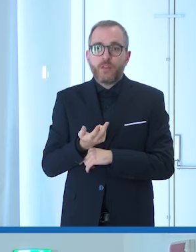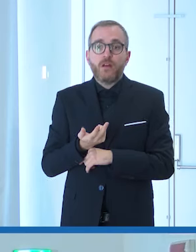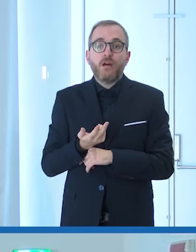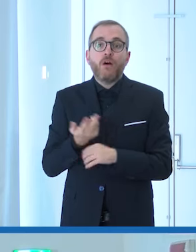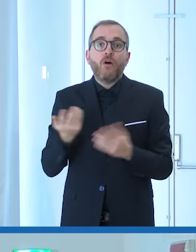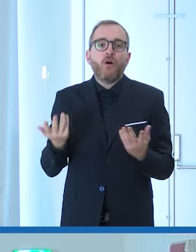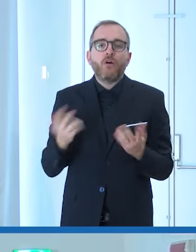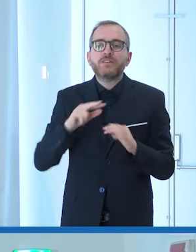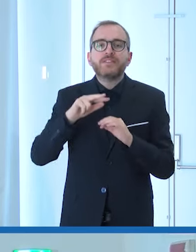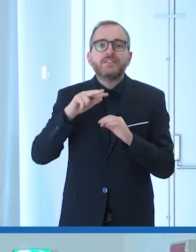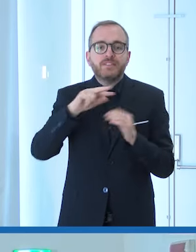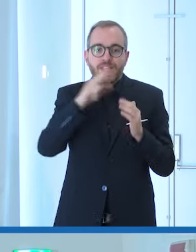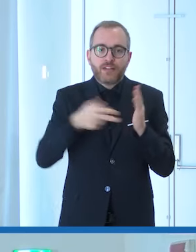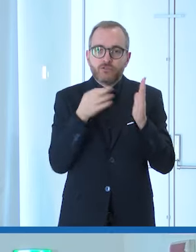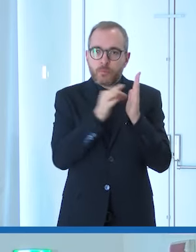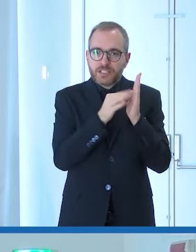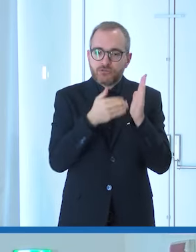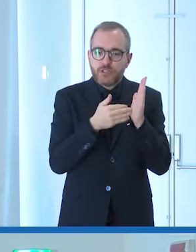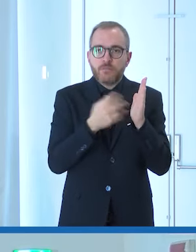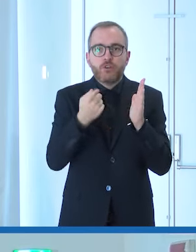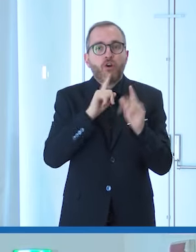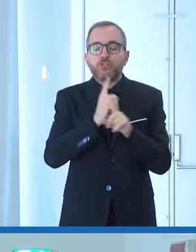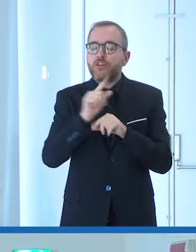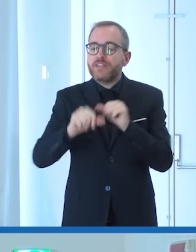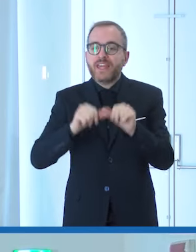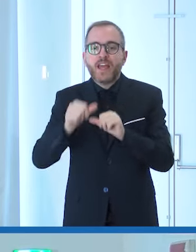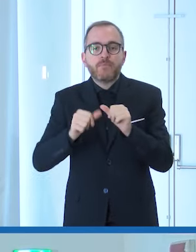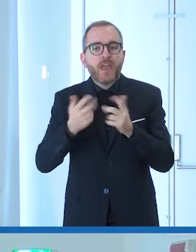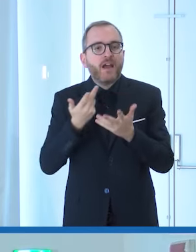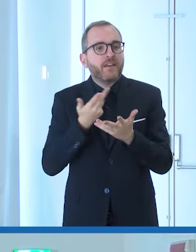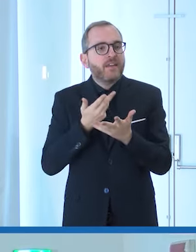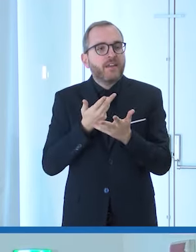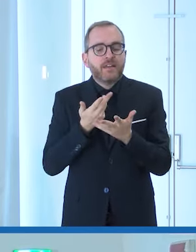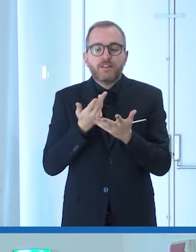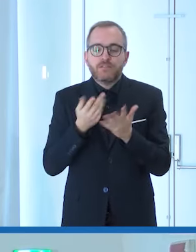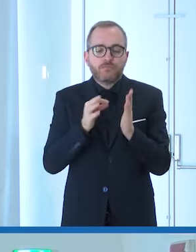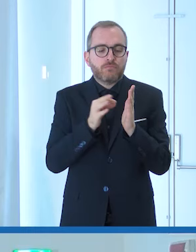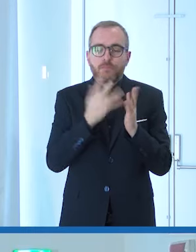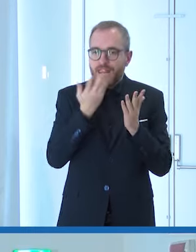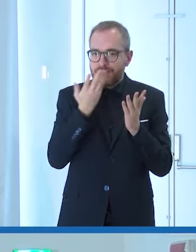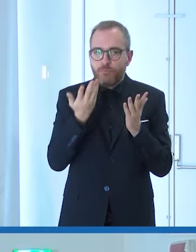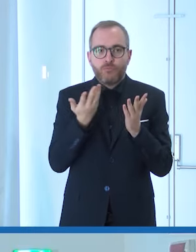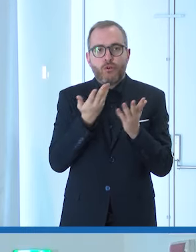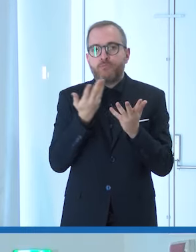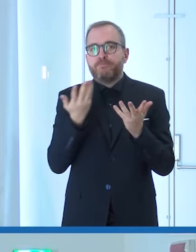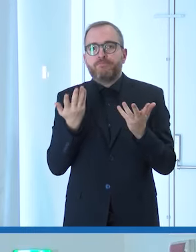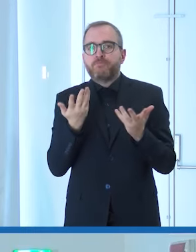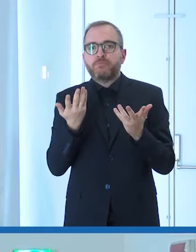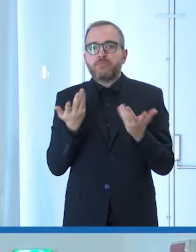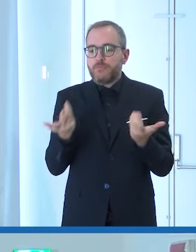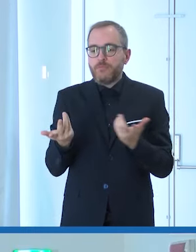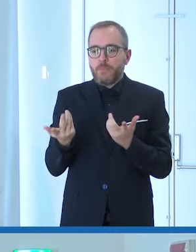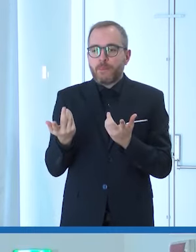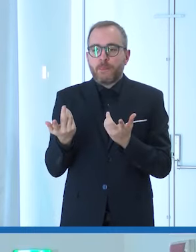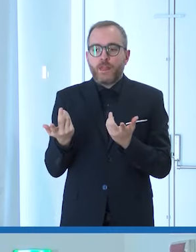il terzo è quello di non modificare il discorso quando si è